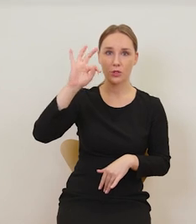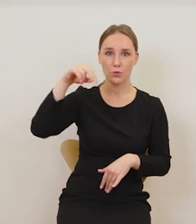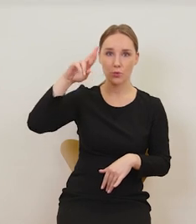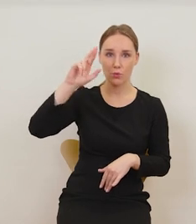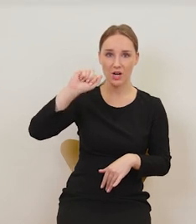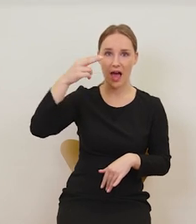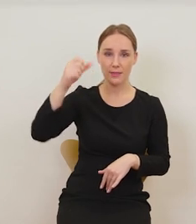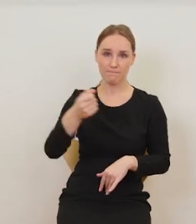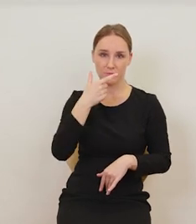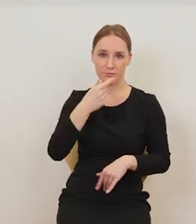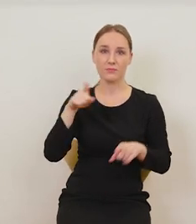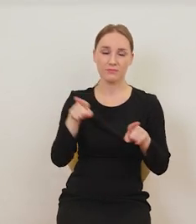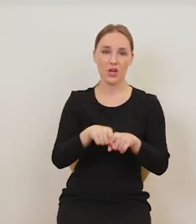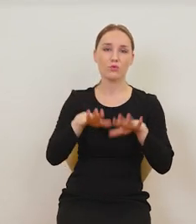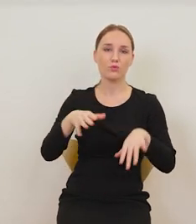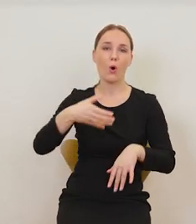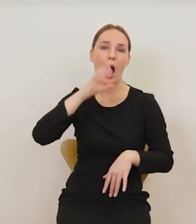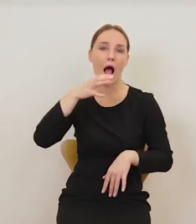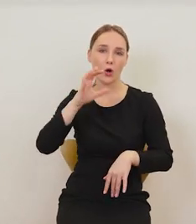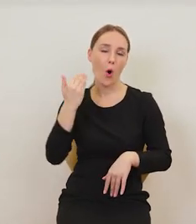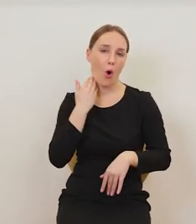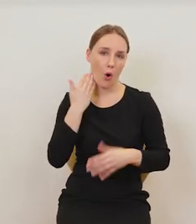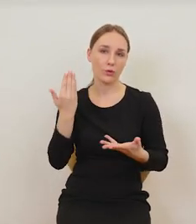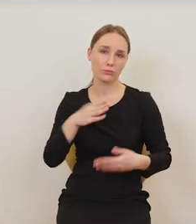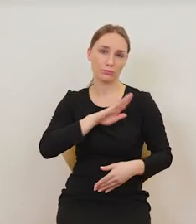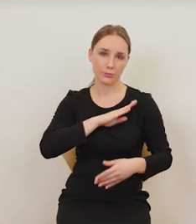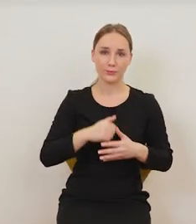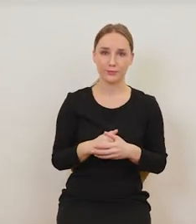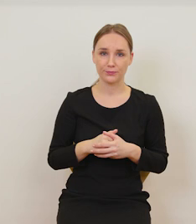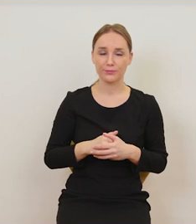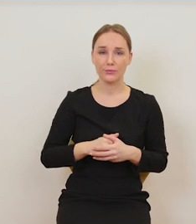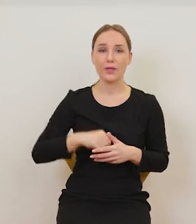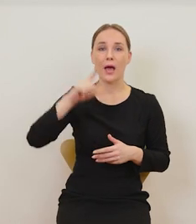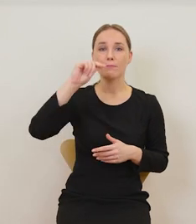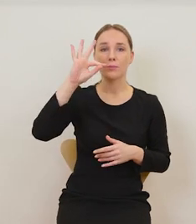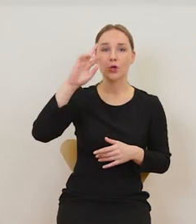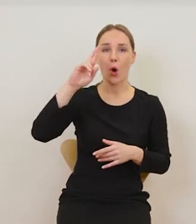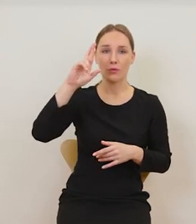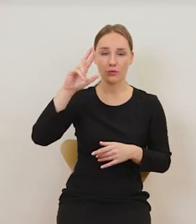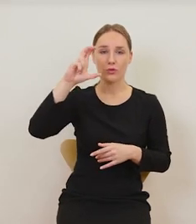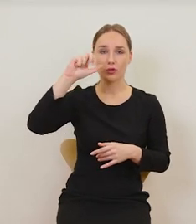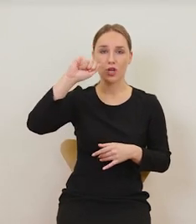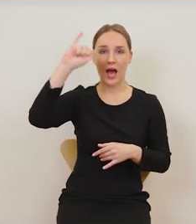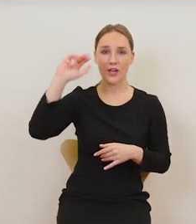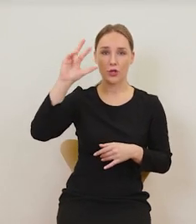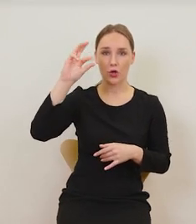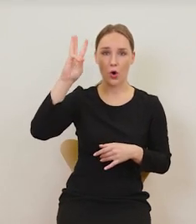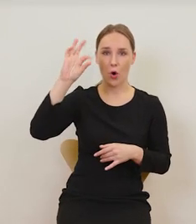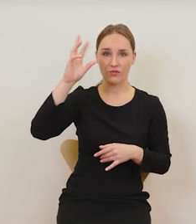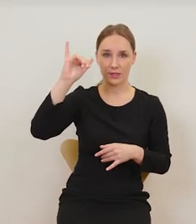sporą dawką alkoholu. Piotr Czajkowski, kompozytor, również popijał